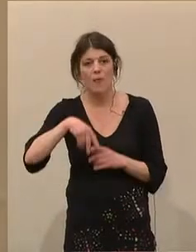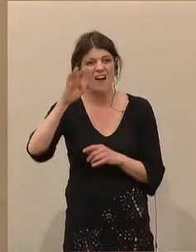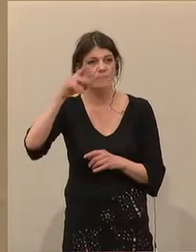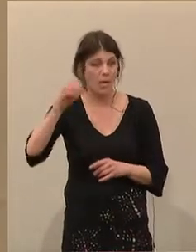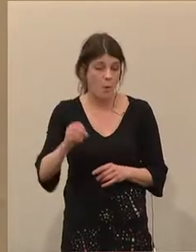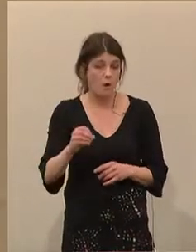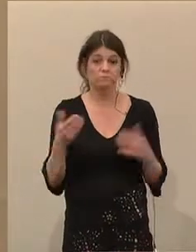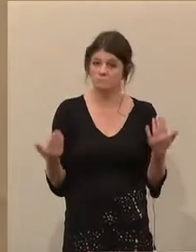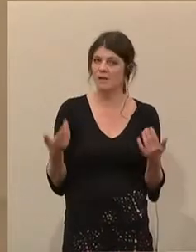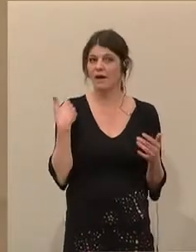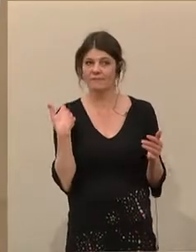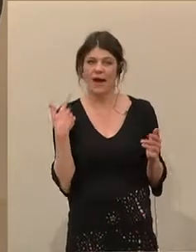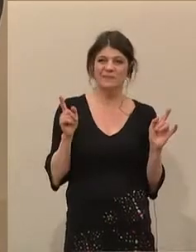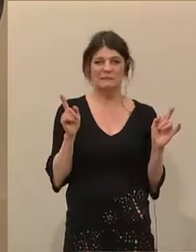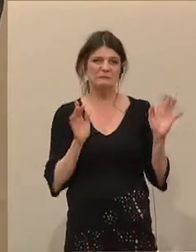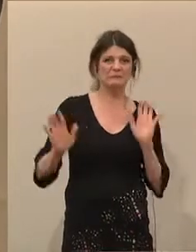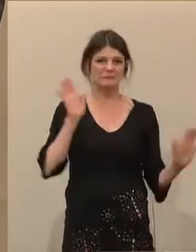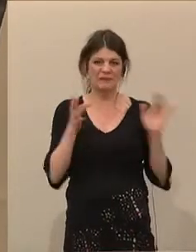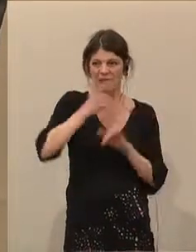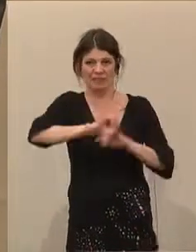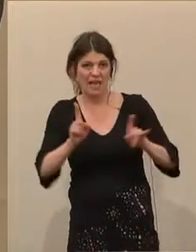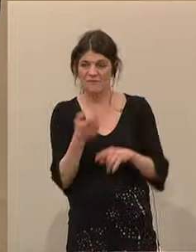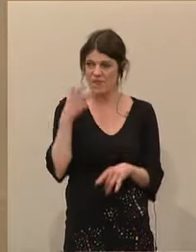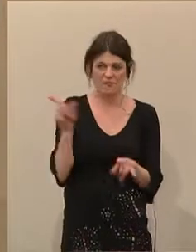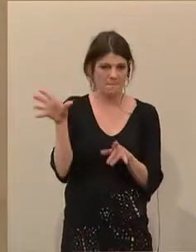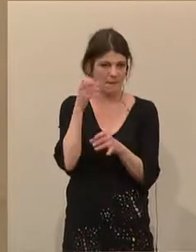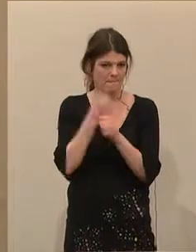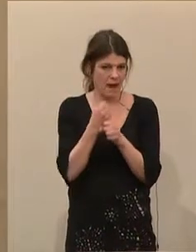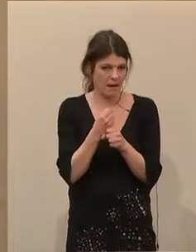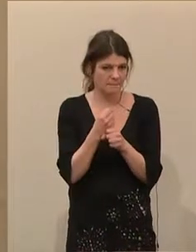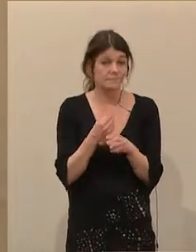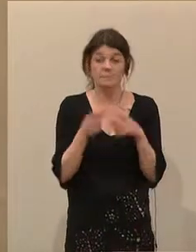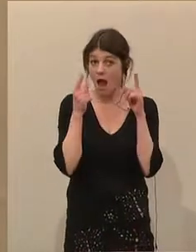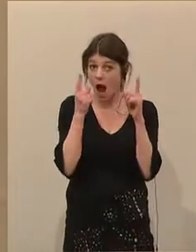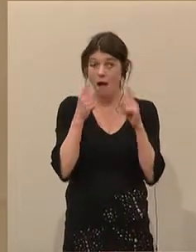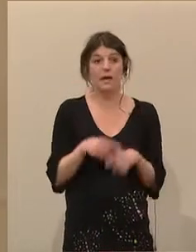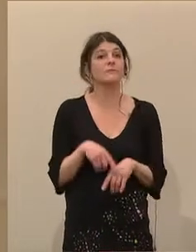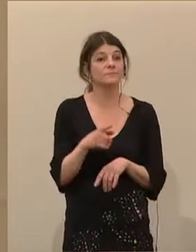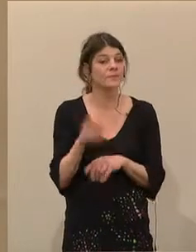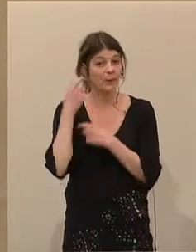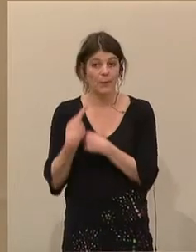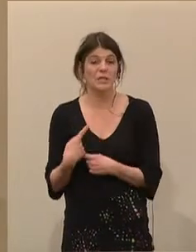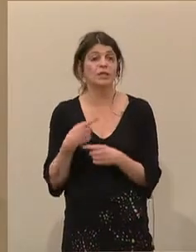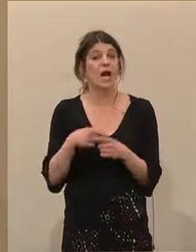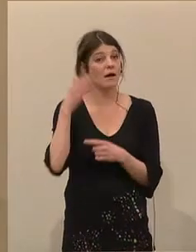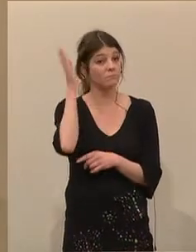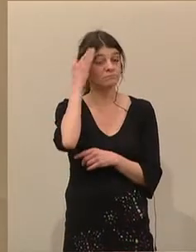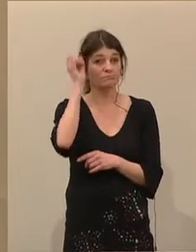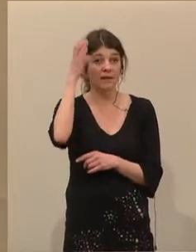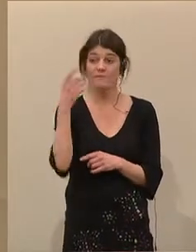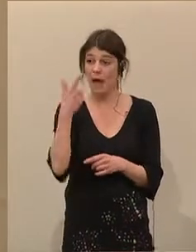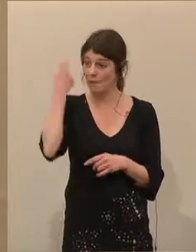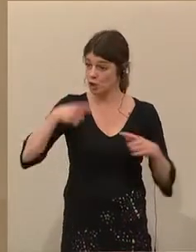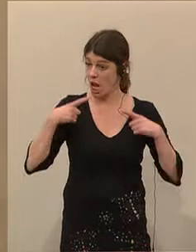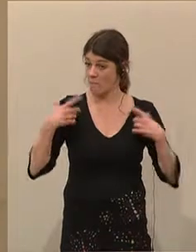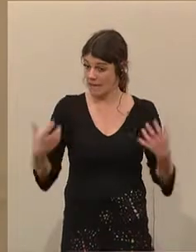waren etwas zickig und haben sich da gewehrt, hier mitzugehen. Aber die jüdische Weisheit, wer ein Menschenleben